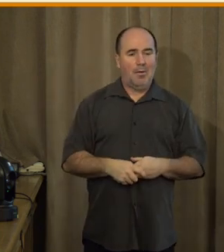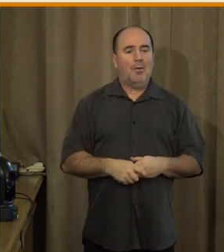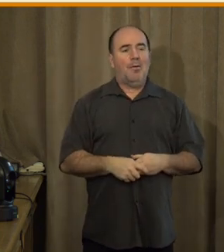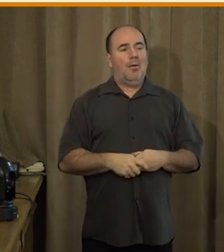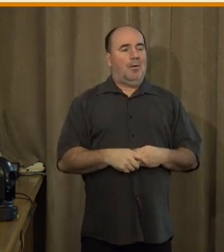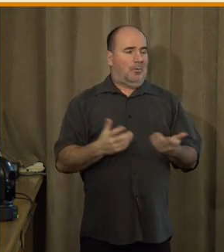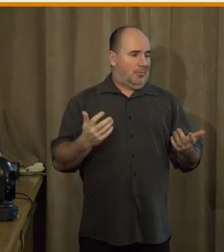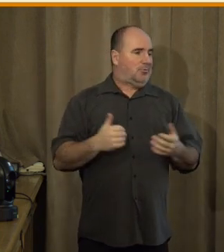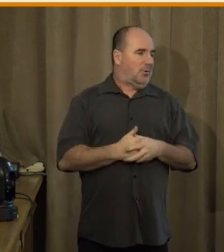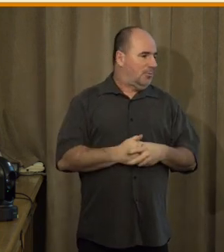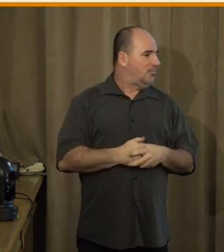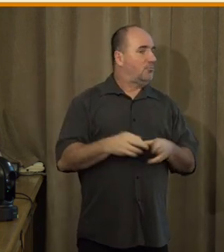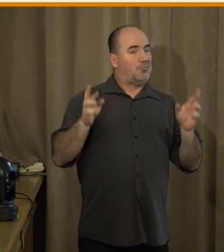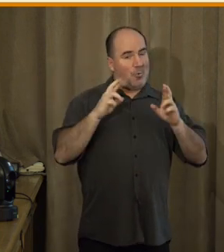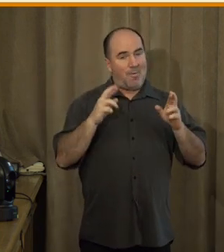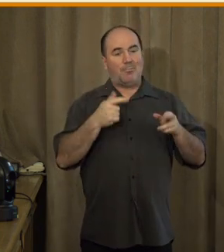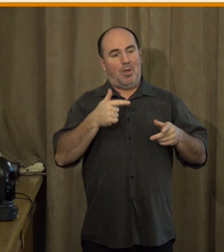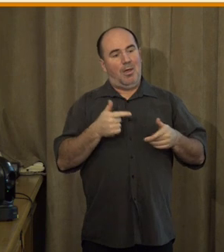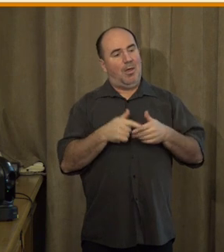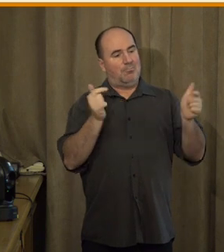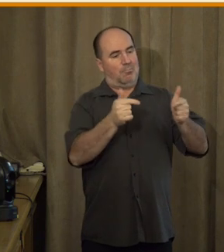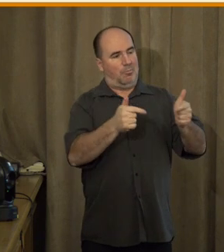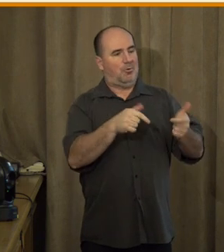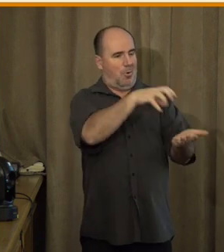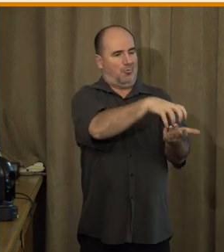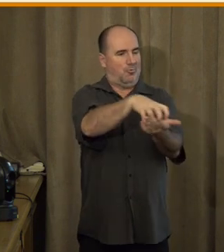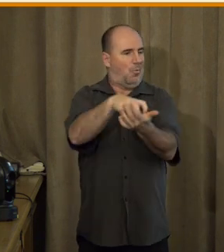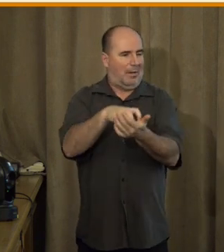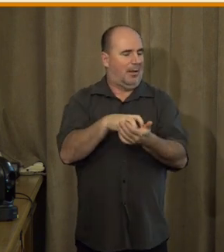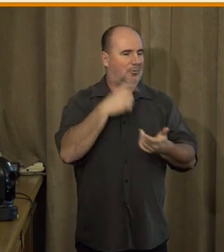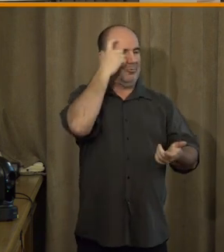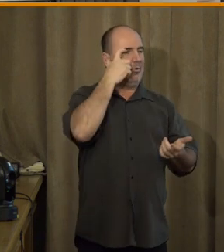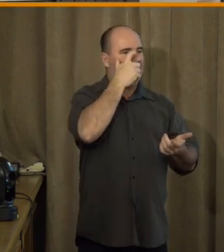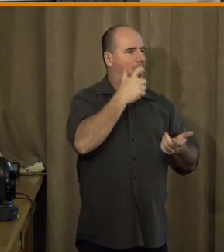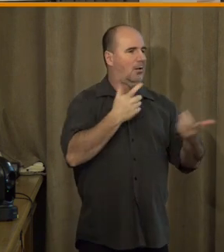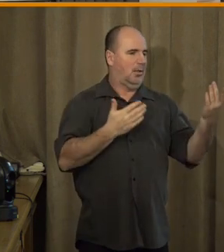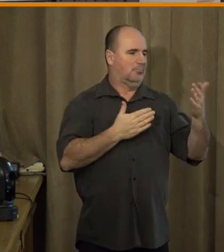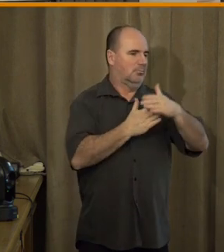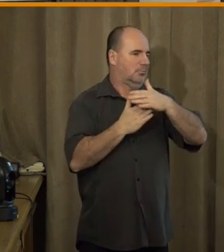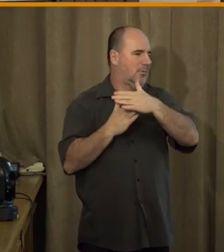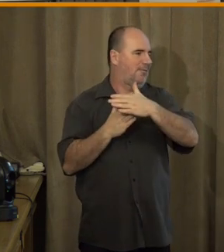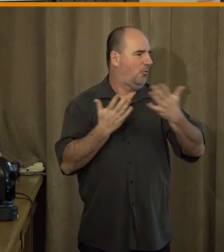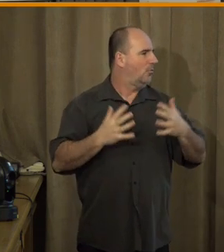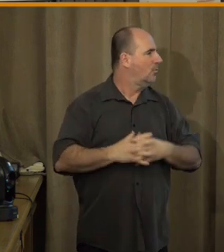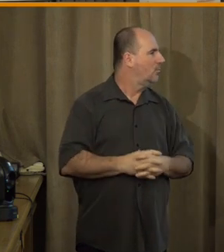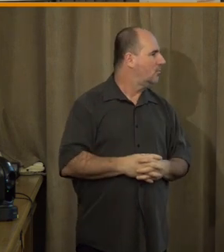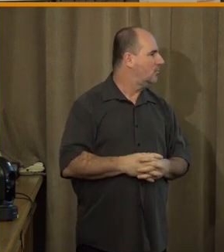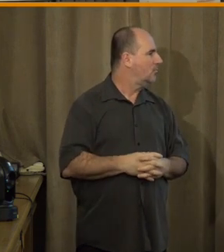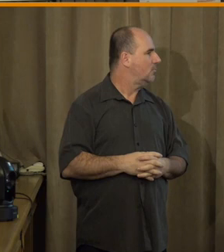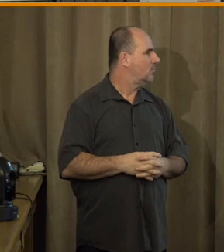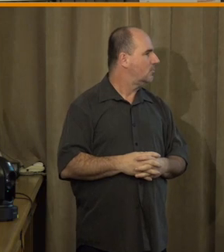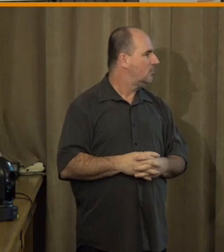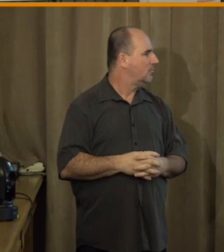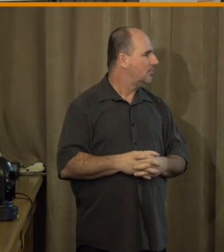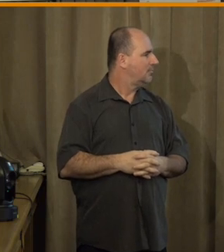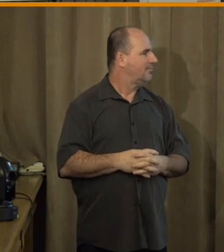primárně i pro ty znevýhodněné skupiny. Tak jsem se teda do limitu. Určitě slibuji, že